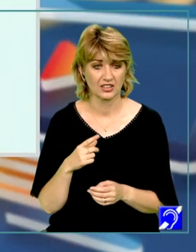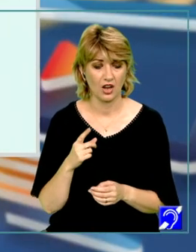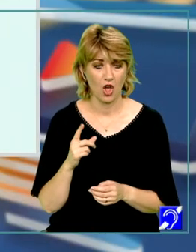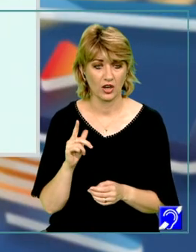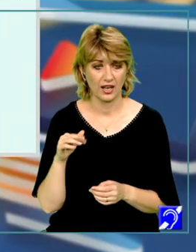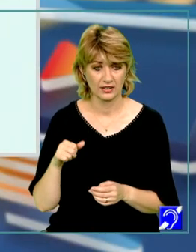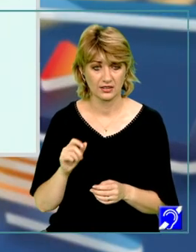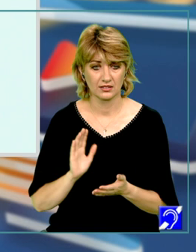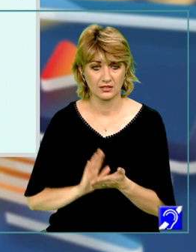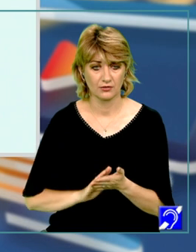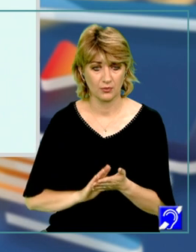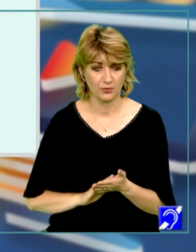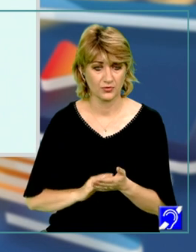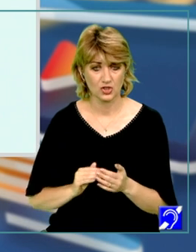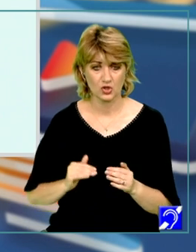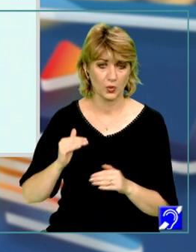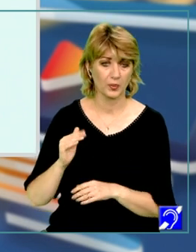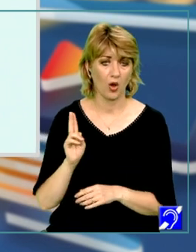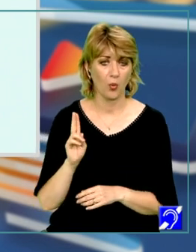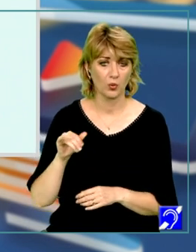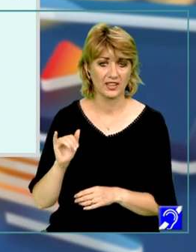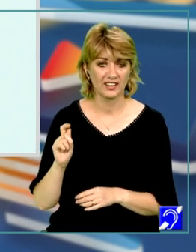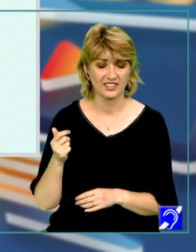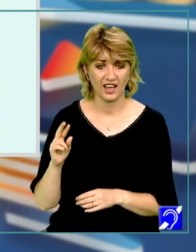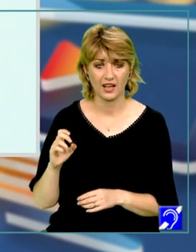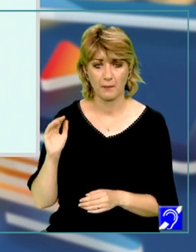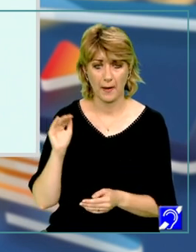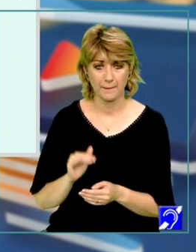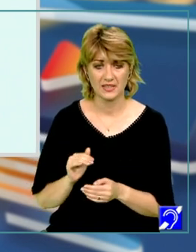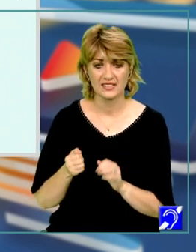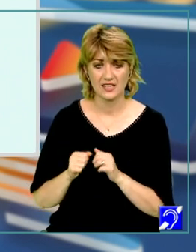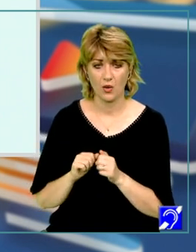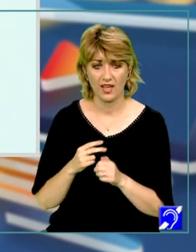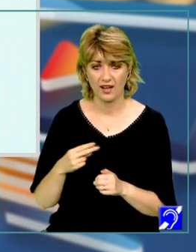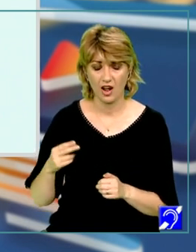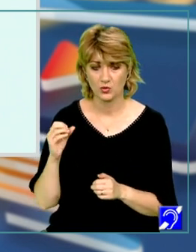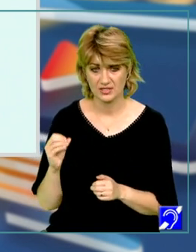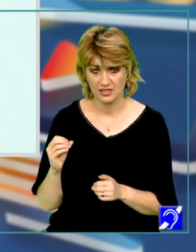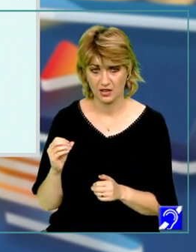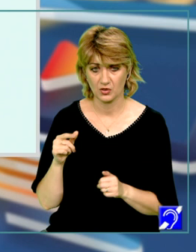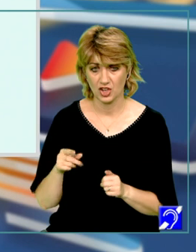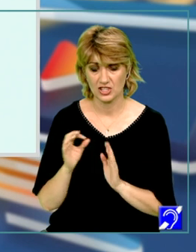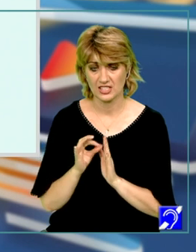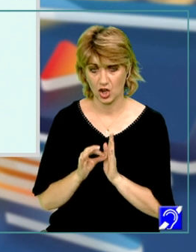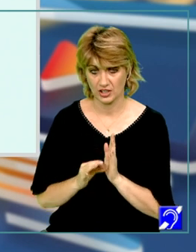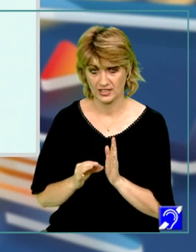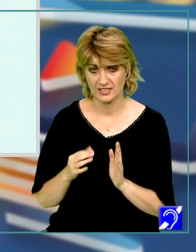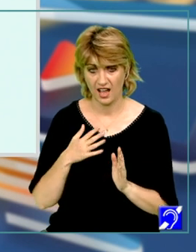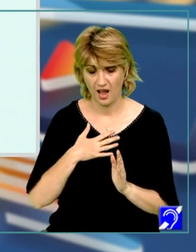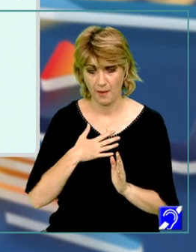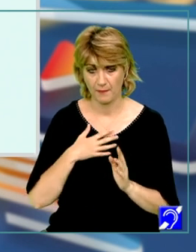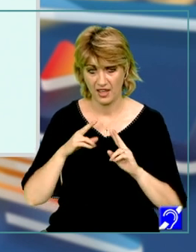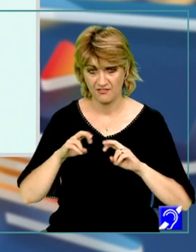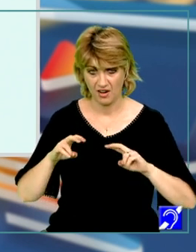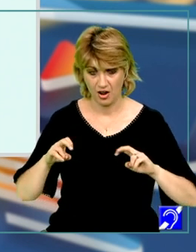bază supraunitară, este mai mic sau egal decât 0. În aceste condiții am evaluat